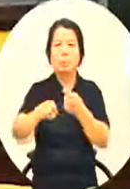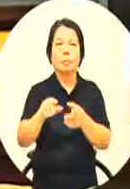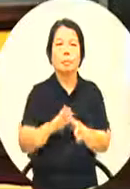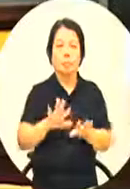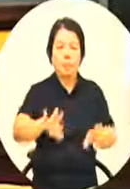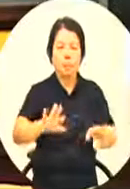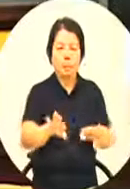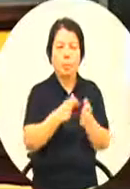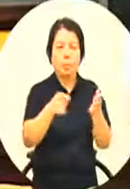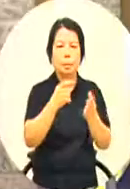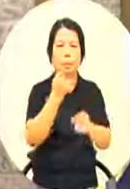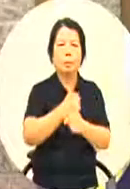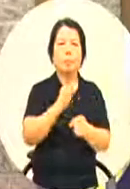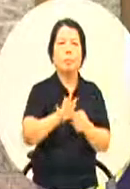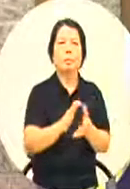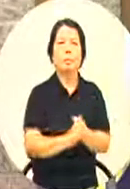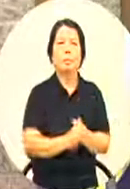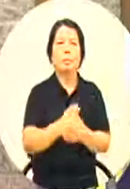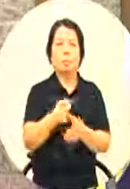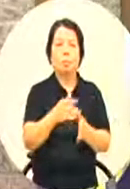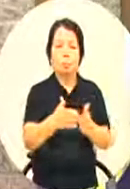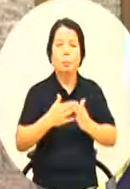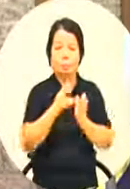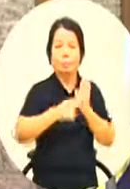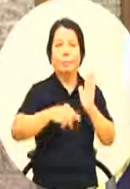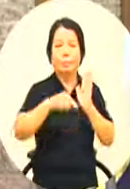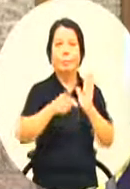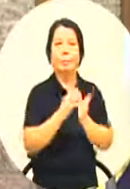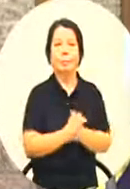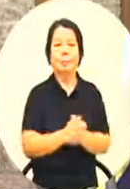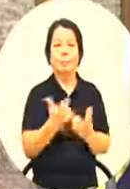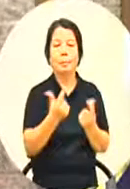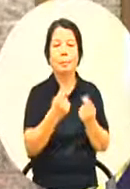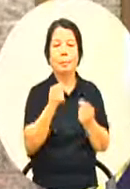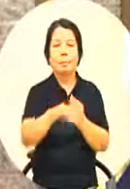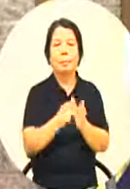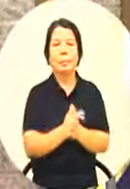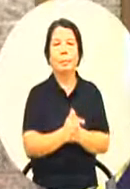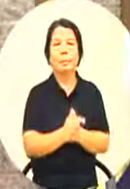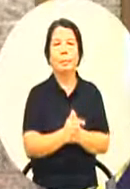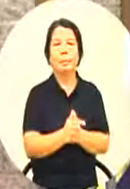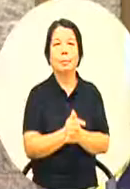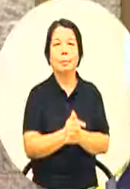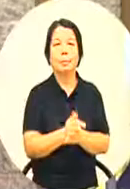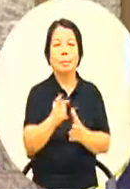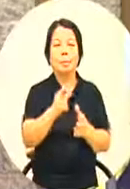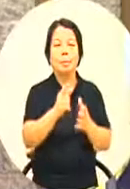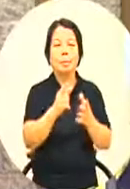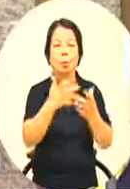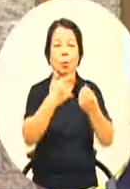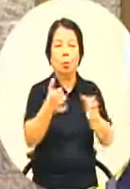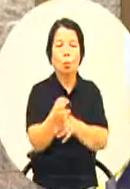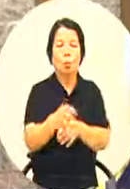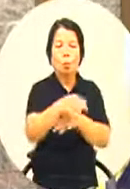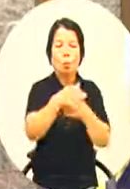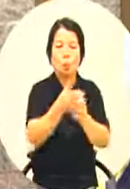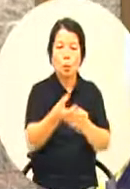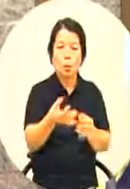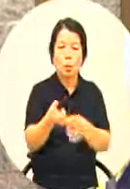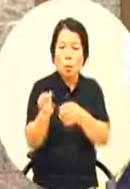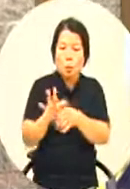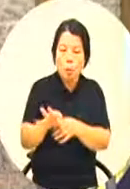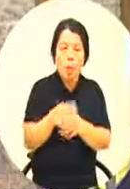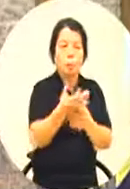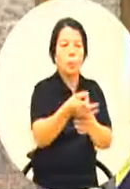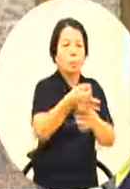已经开始做那有一个想跟议员澄清一下就是说像Stanford它有200多个像摩克斯的课程它有付费跟没付